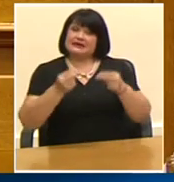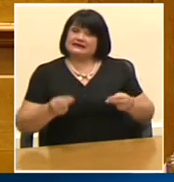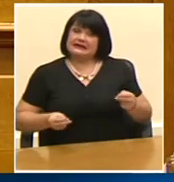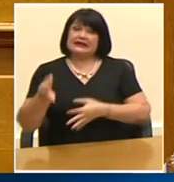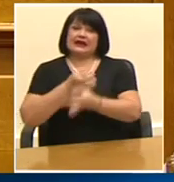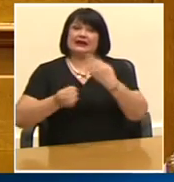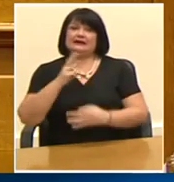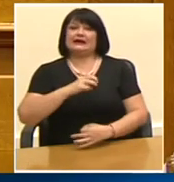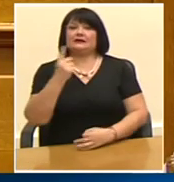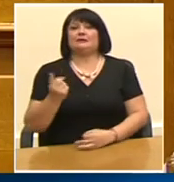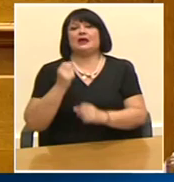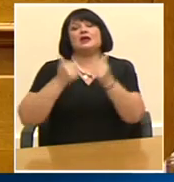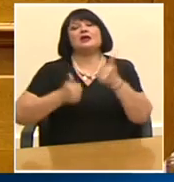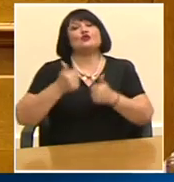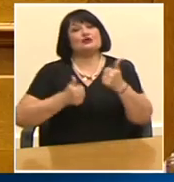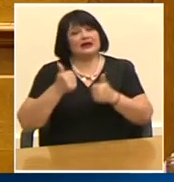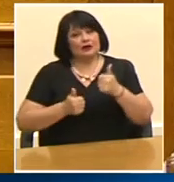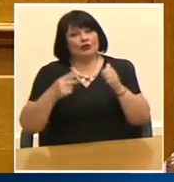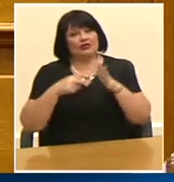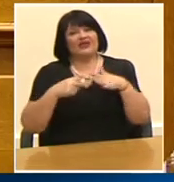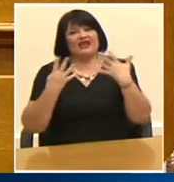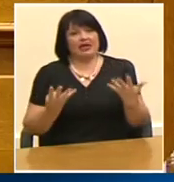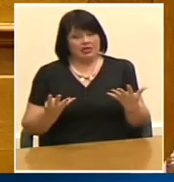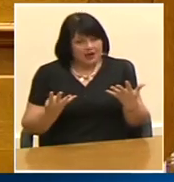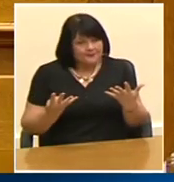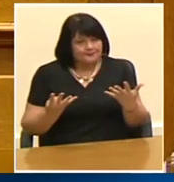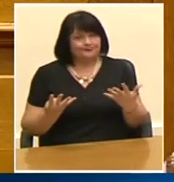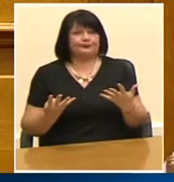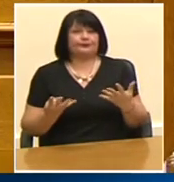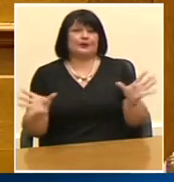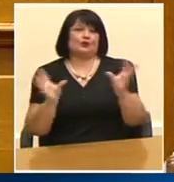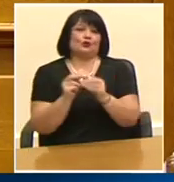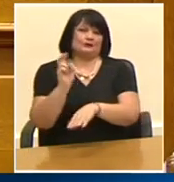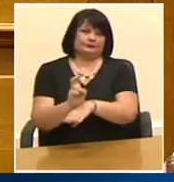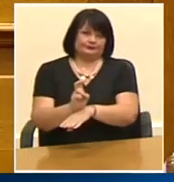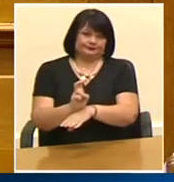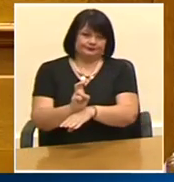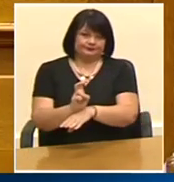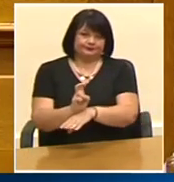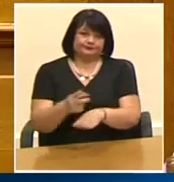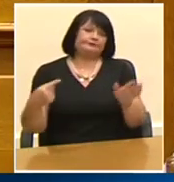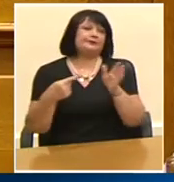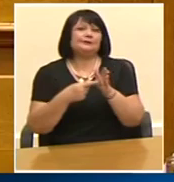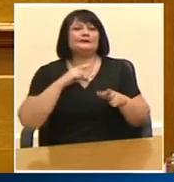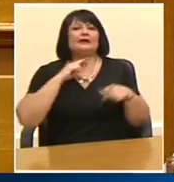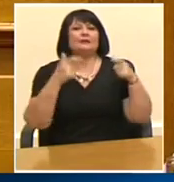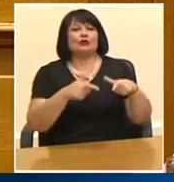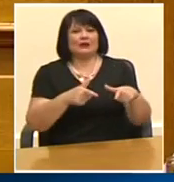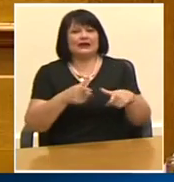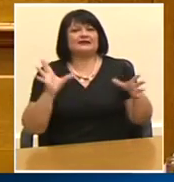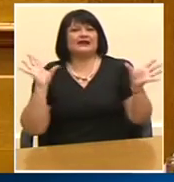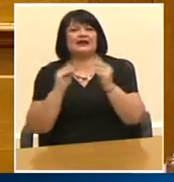31 Ιουνίου του 19 όλες μαζί οι εκκρεμότητες για κύριες επικουρικές και εφάπαξ μαζί